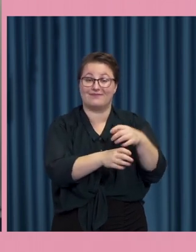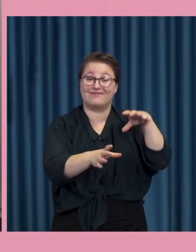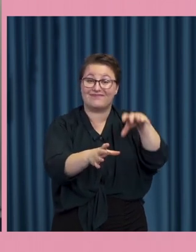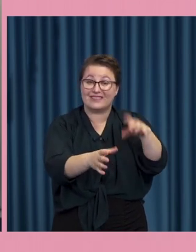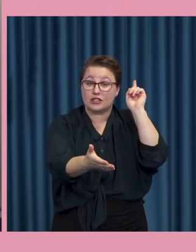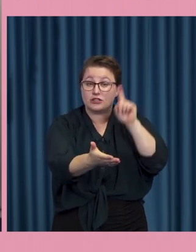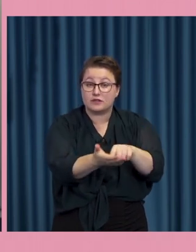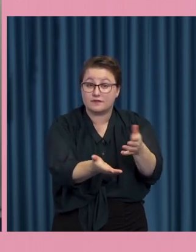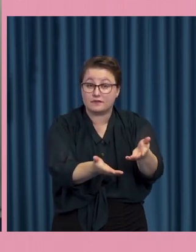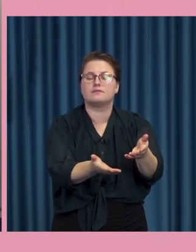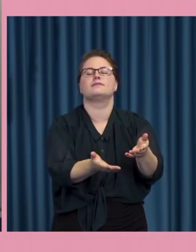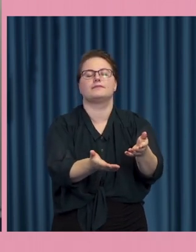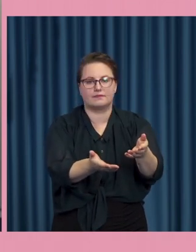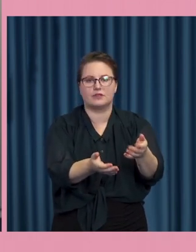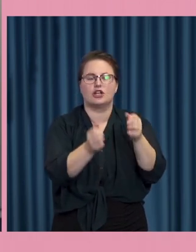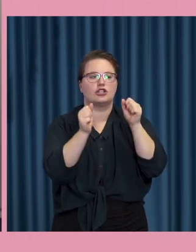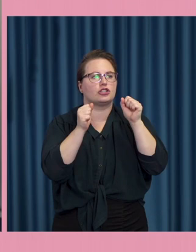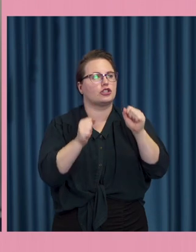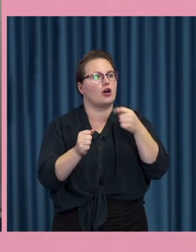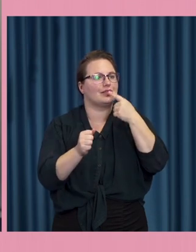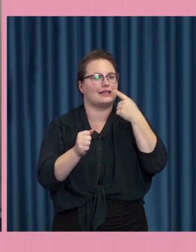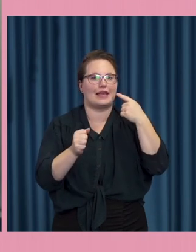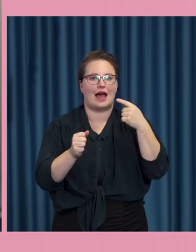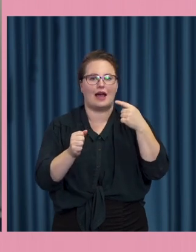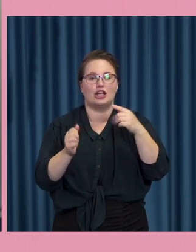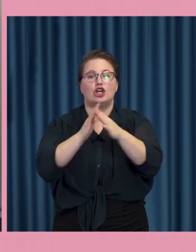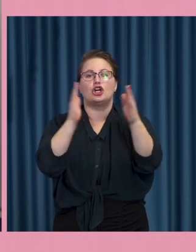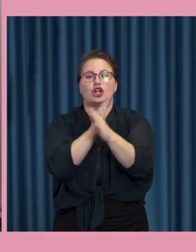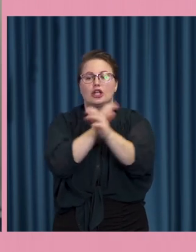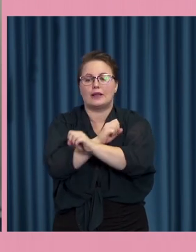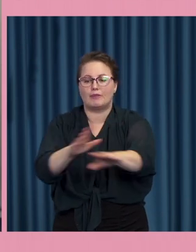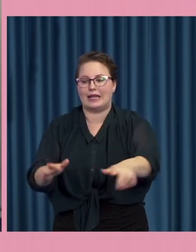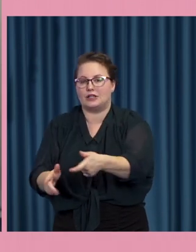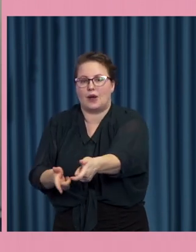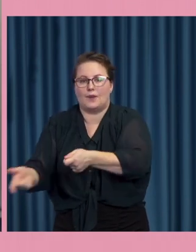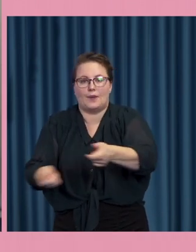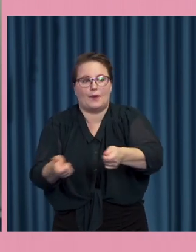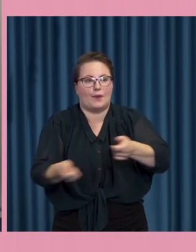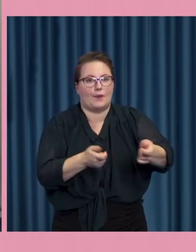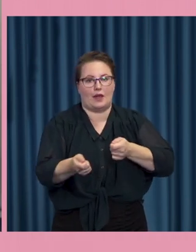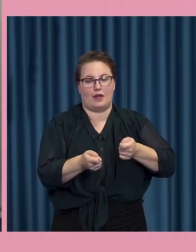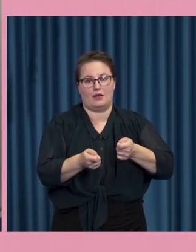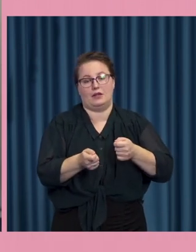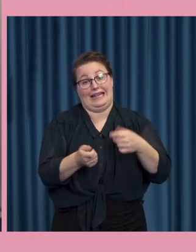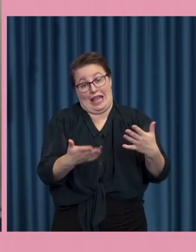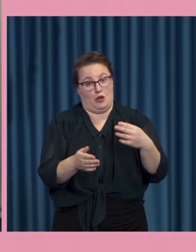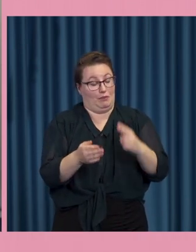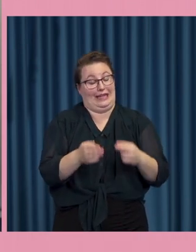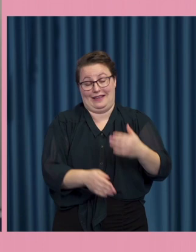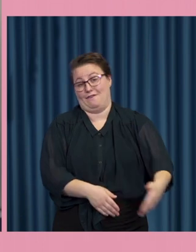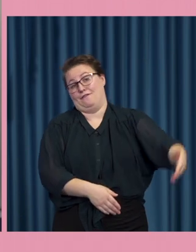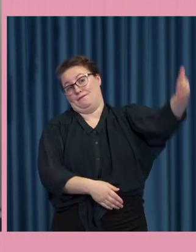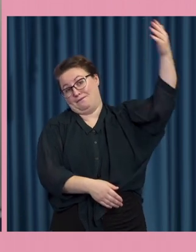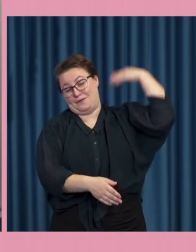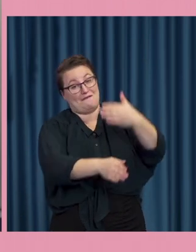man skulle suga upp ryktespridning av olika slag från början var det ju långt innan digitaliseringen